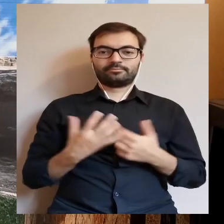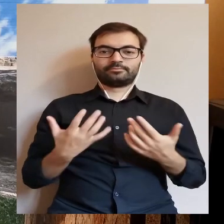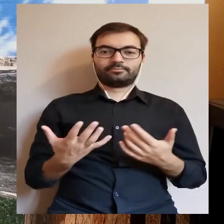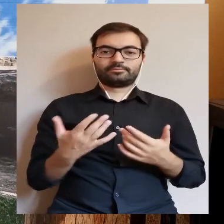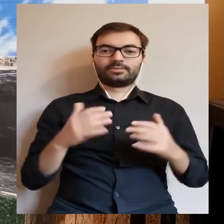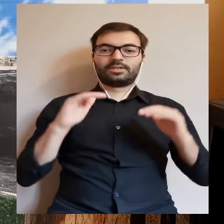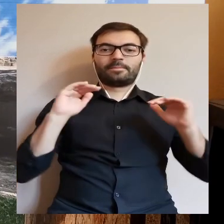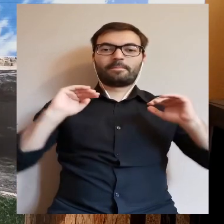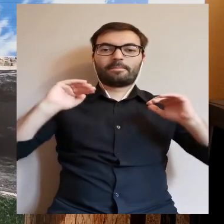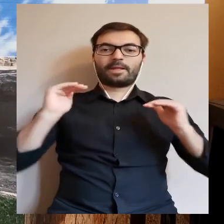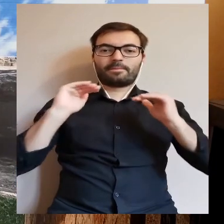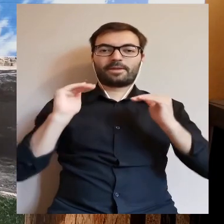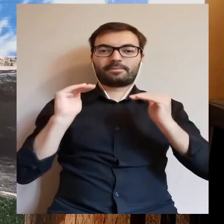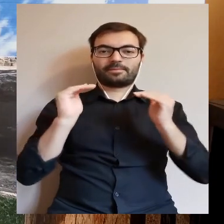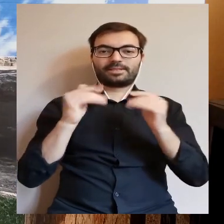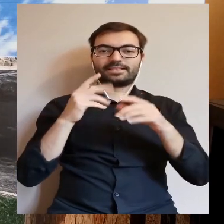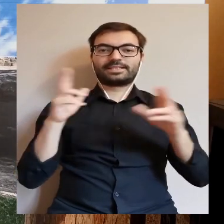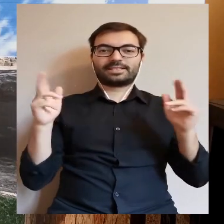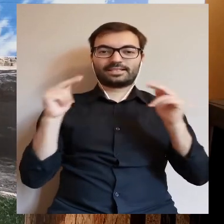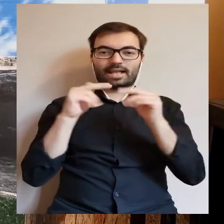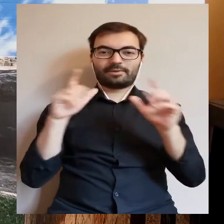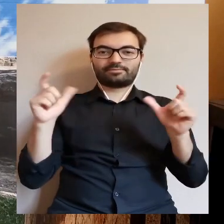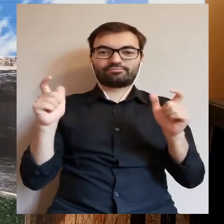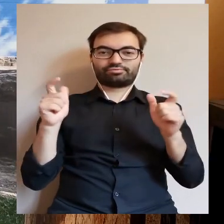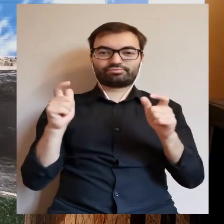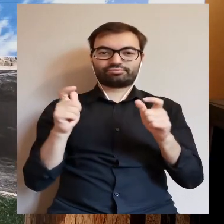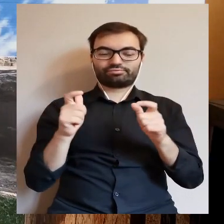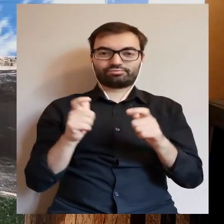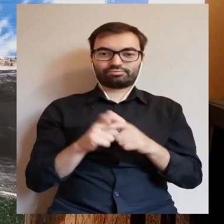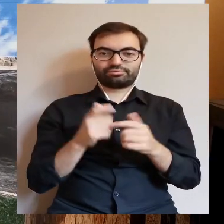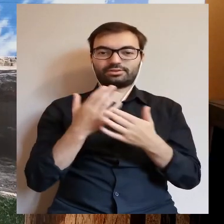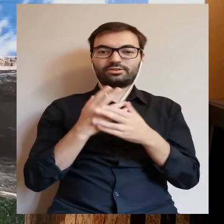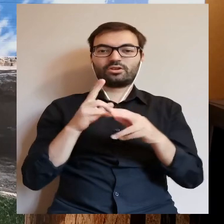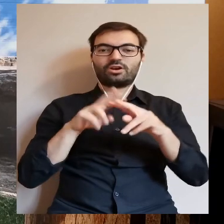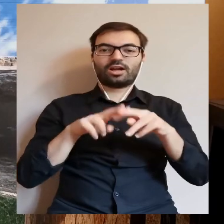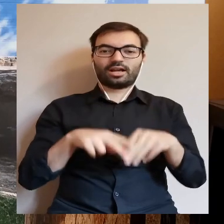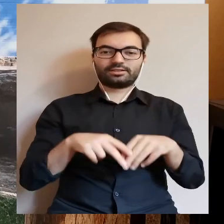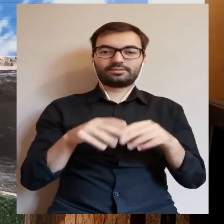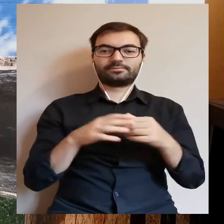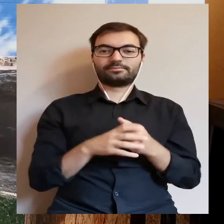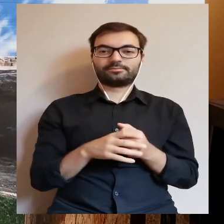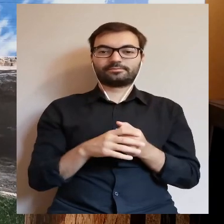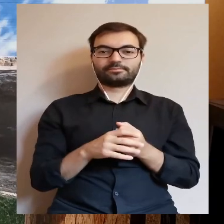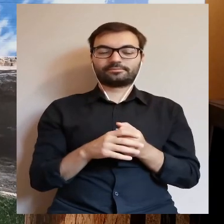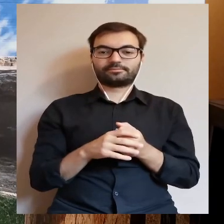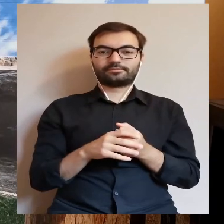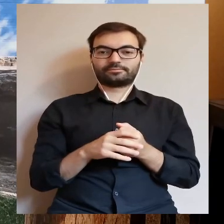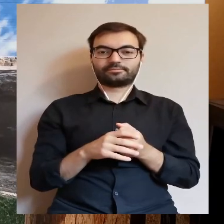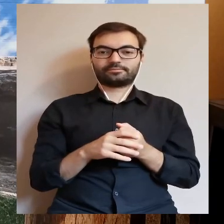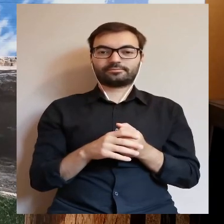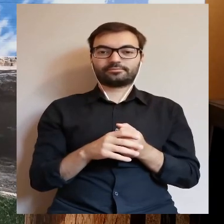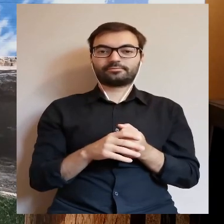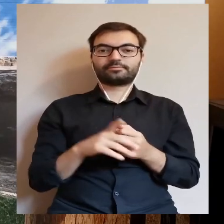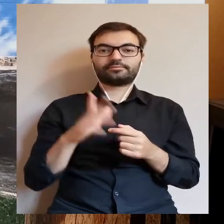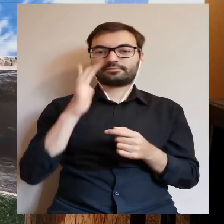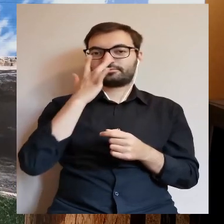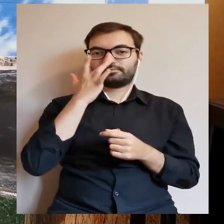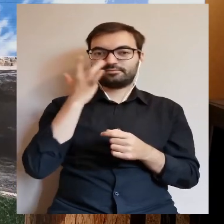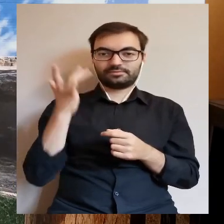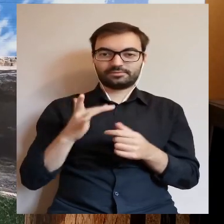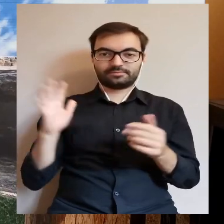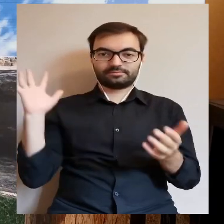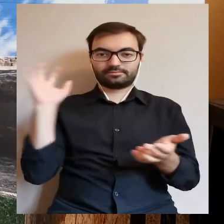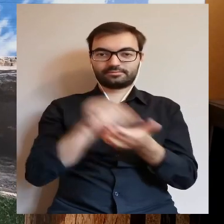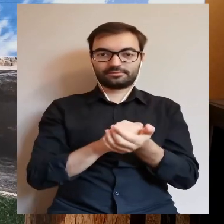No i coraz mniej zostawało z tego zamku, już tylko resztki nędzne. I wtedy teren